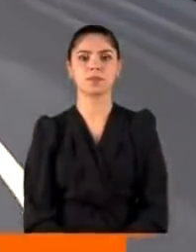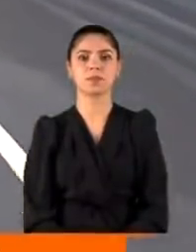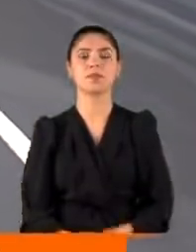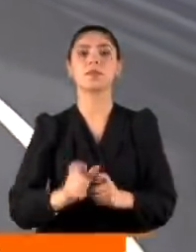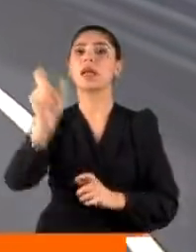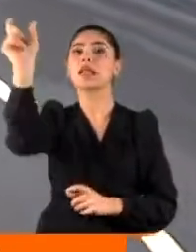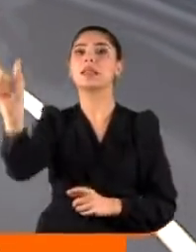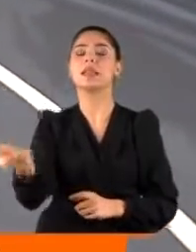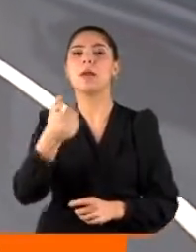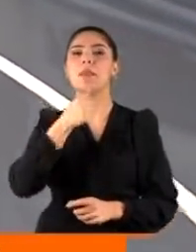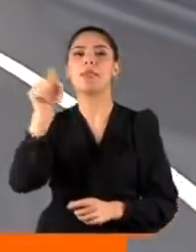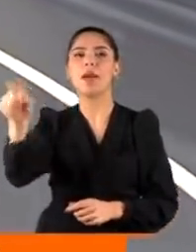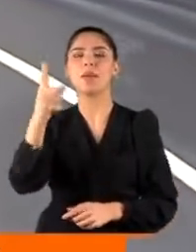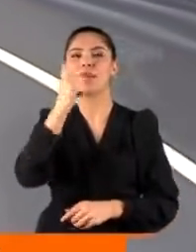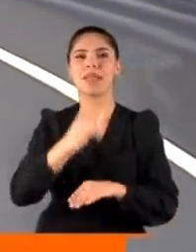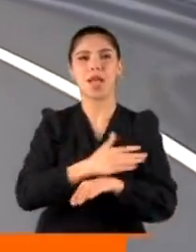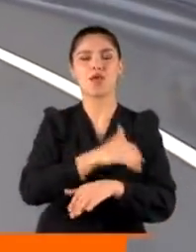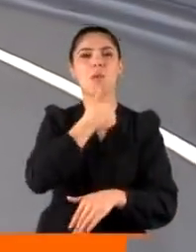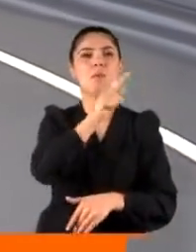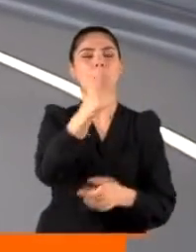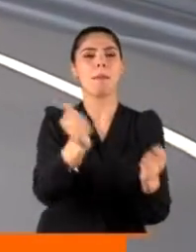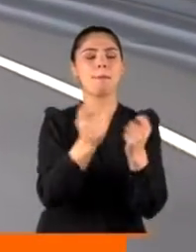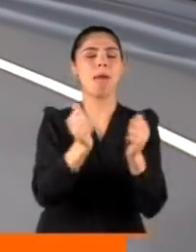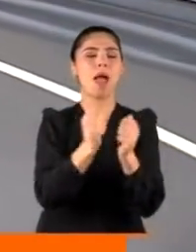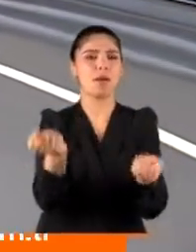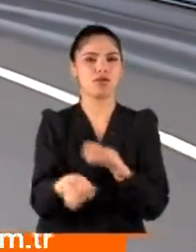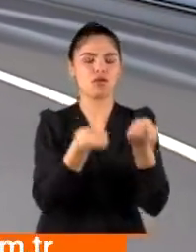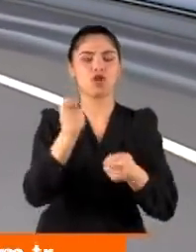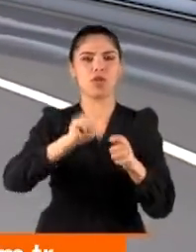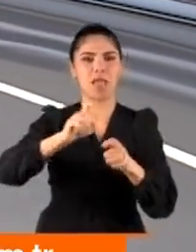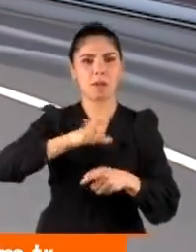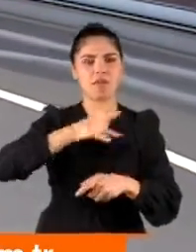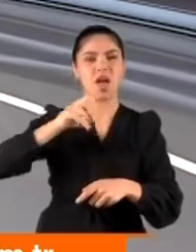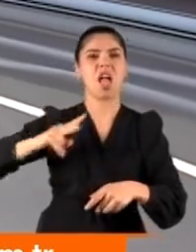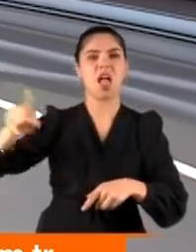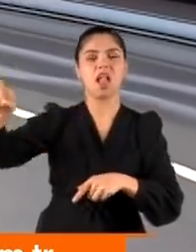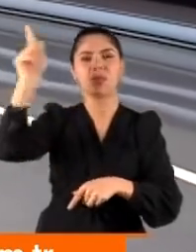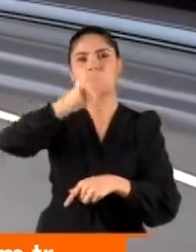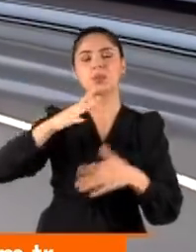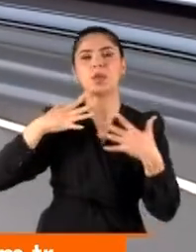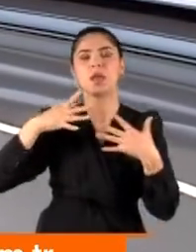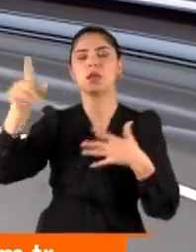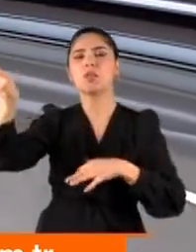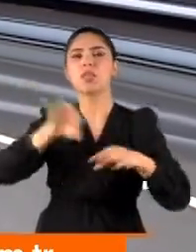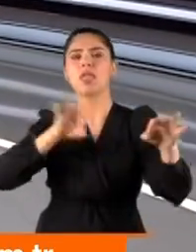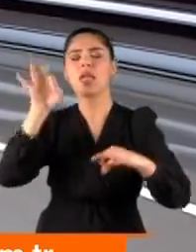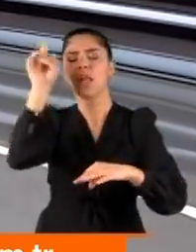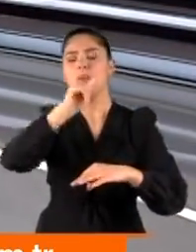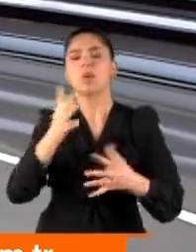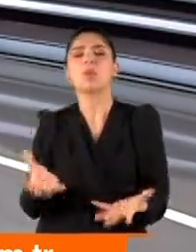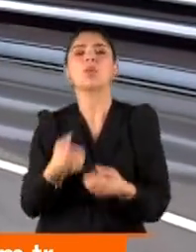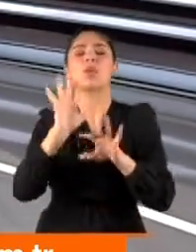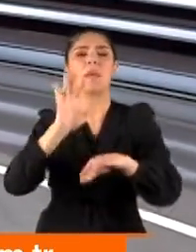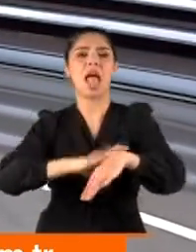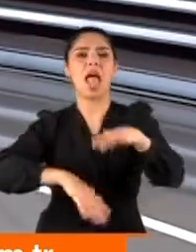Samet Aktepe geçen yıl babasının yanında inşaatta çalışırken elektrik akıbına kapılmıştı ve tüm müdahaleye rağmen iki kolunu birden